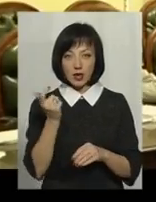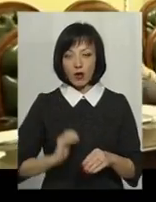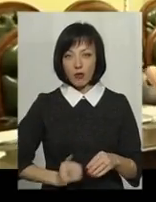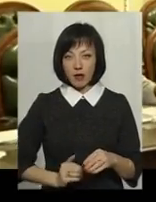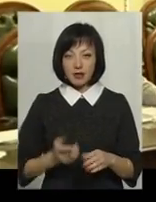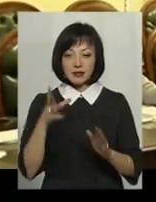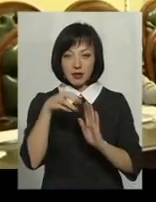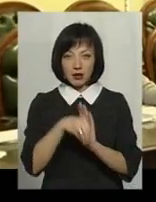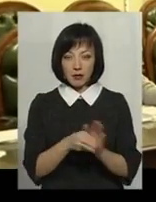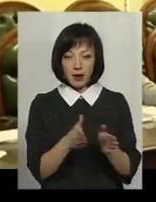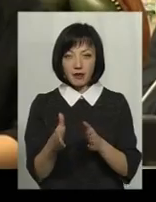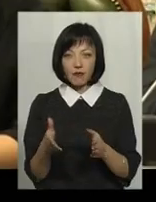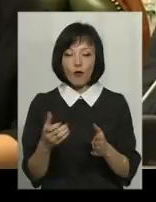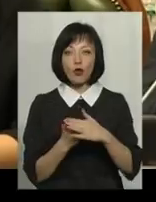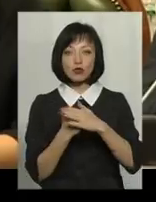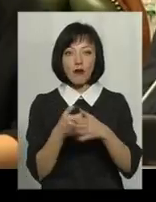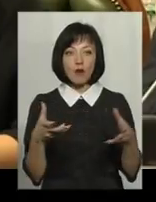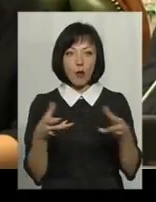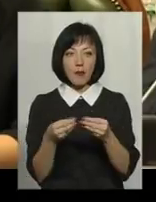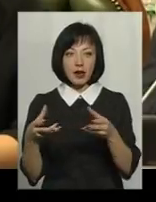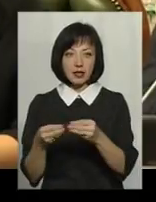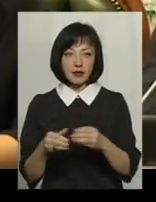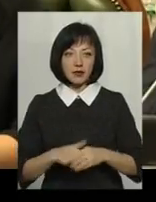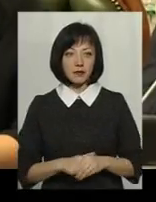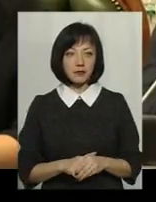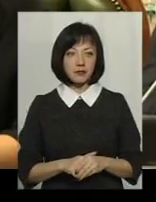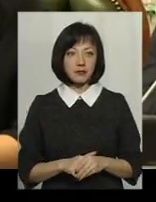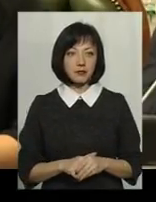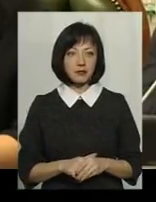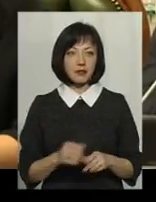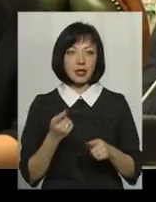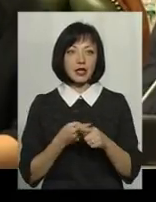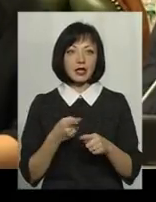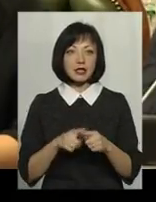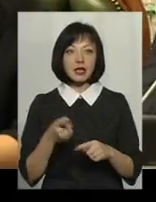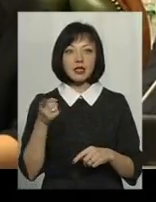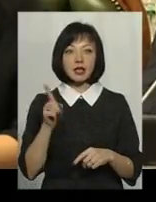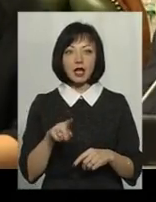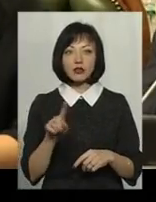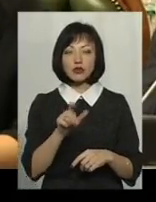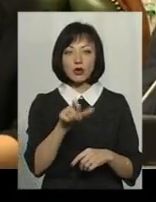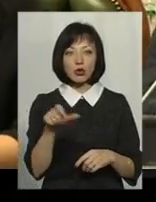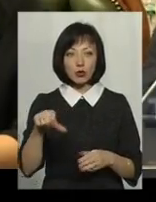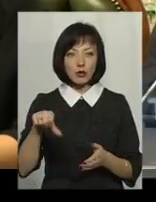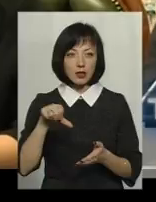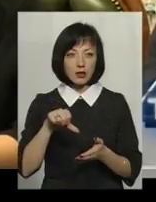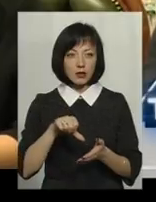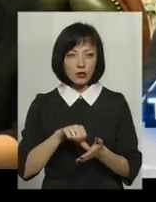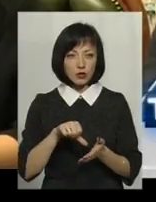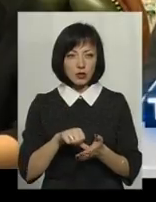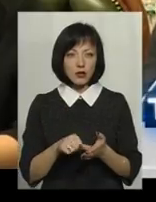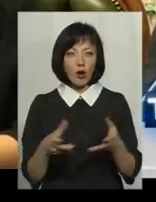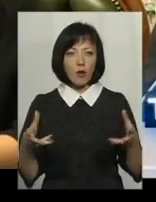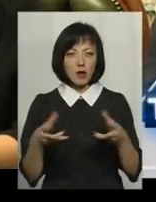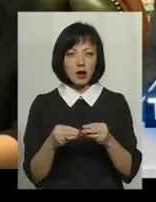закладено в основу кооперативів. Основна працівниця – це те, що люди не будуть участь в цьому рішенні. І ось кооперація формує